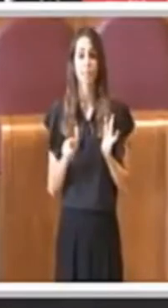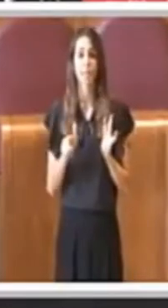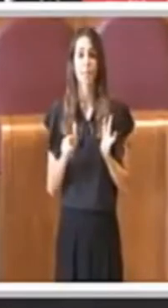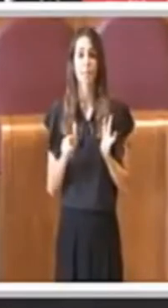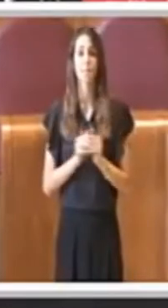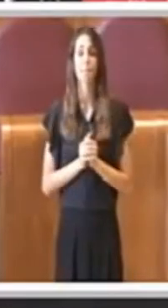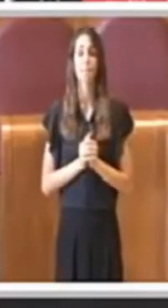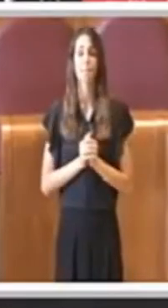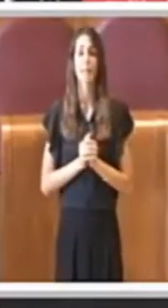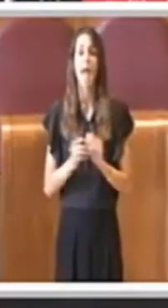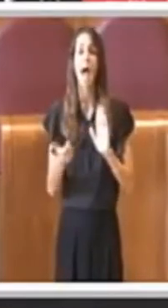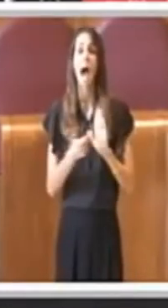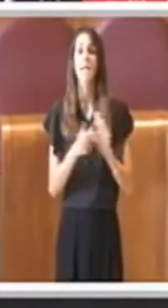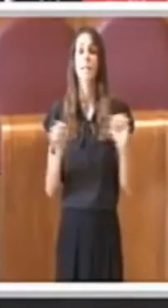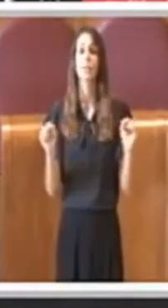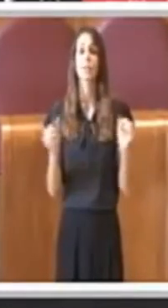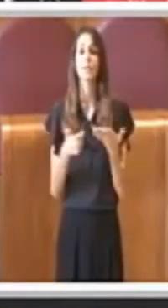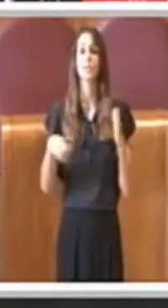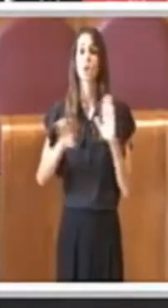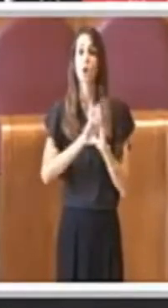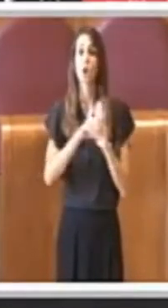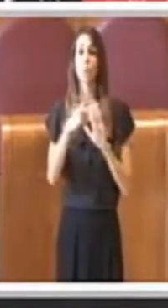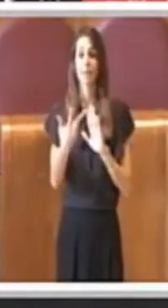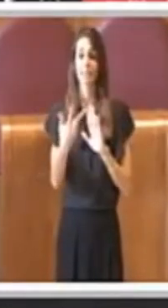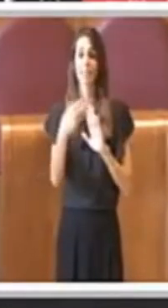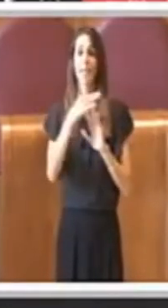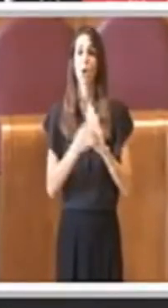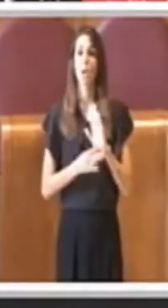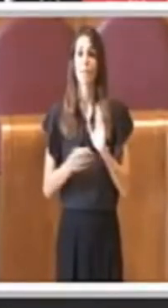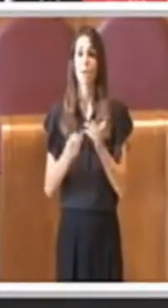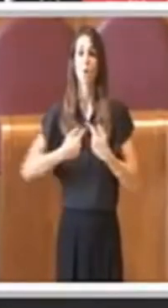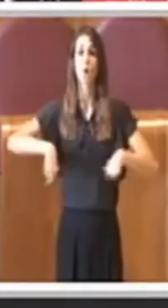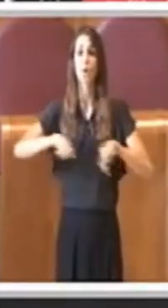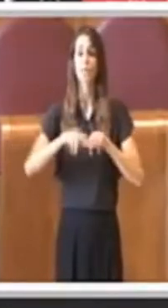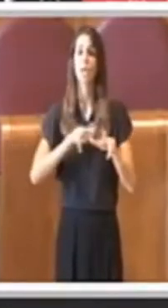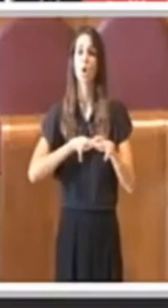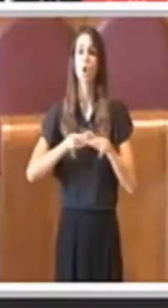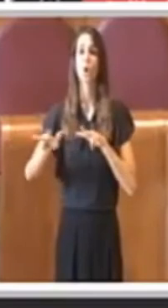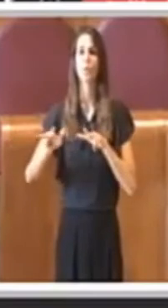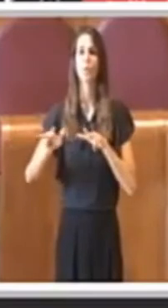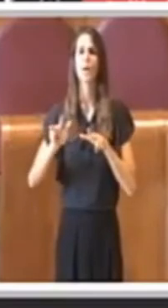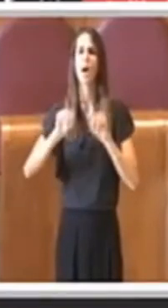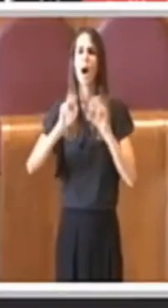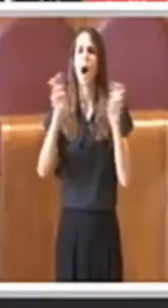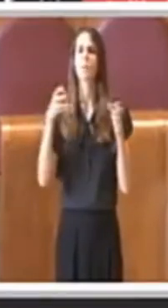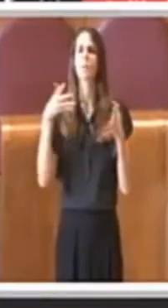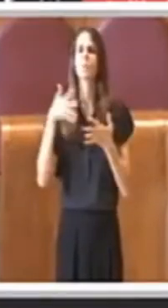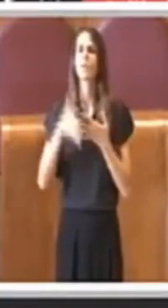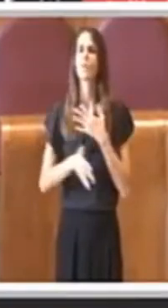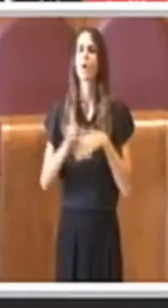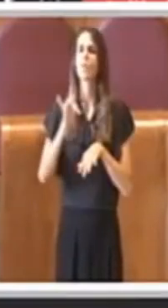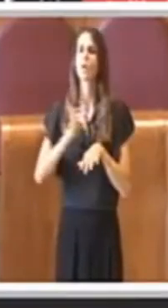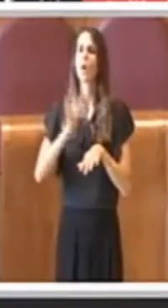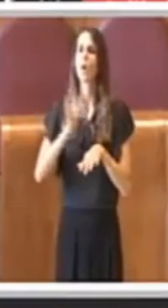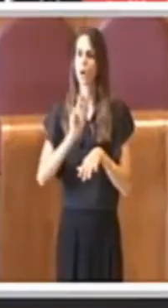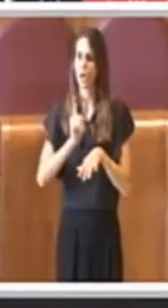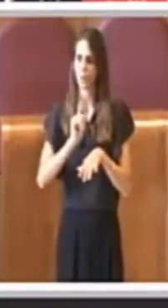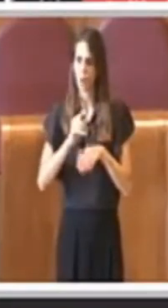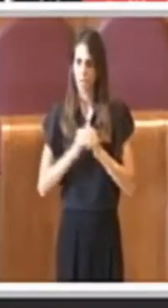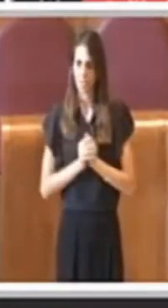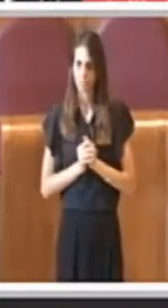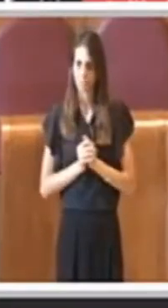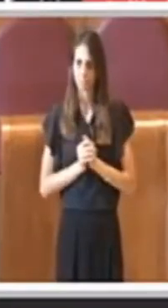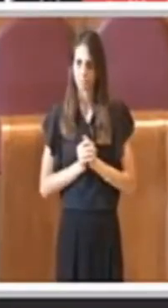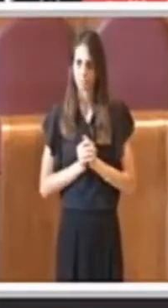'articolo 16,3 del Regolamento del Consiglio Comunale entra nel merito di quali sono i poteri, le